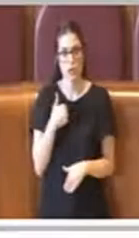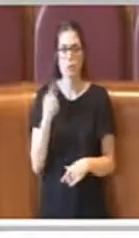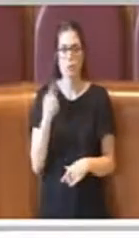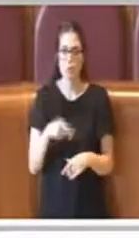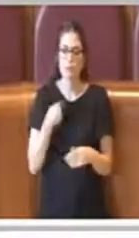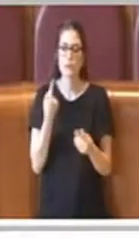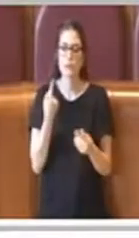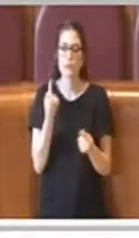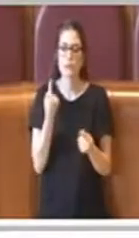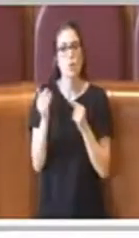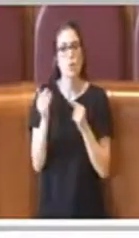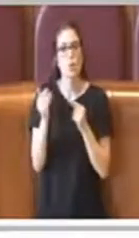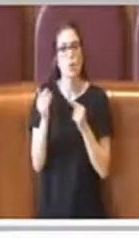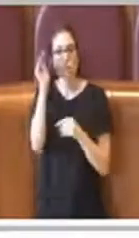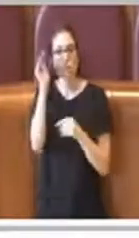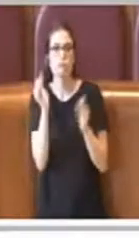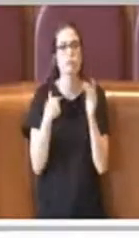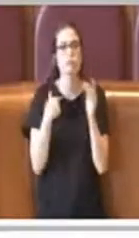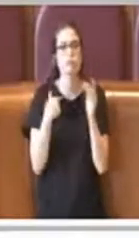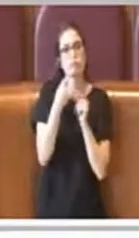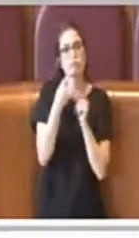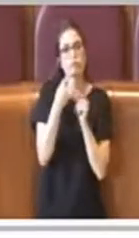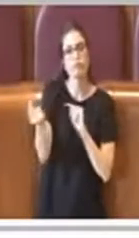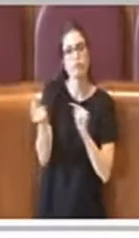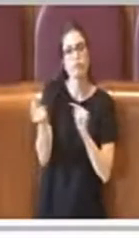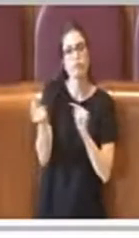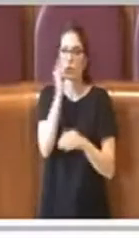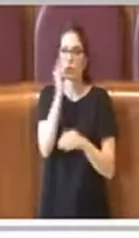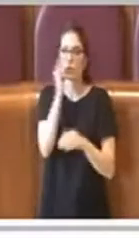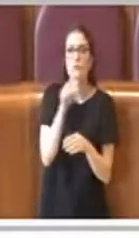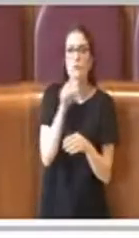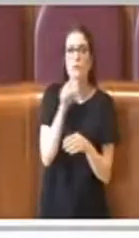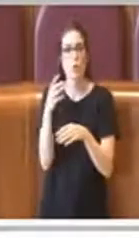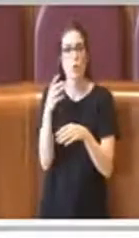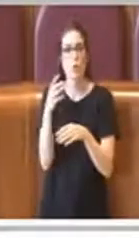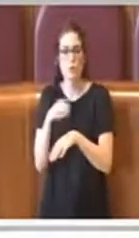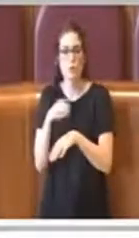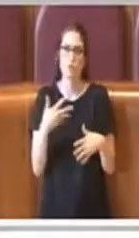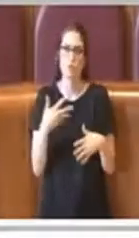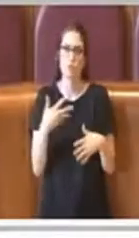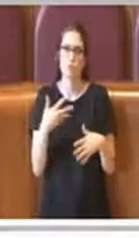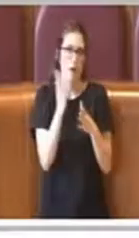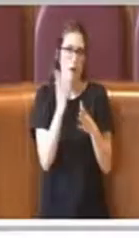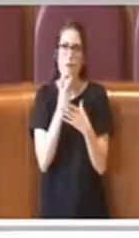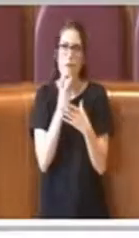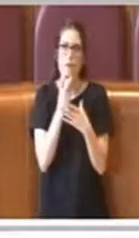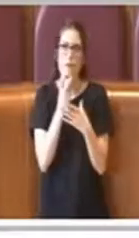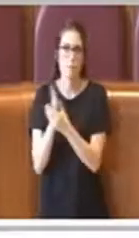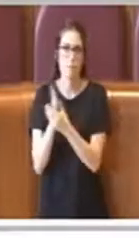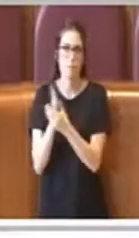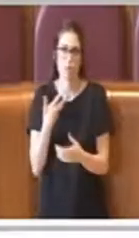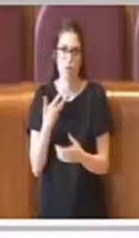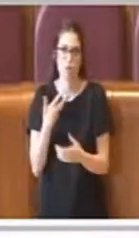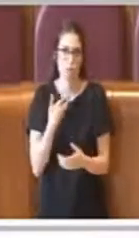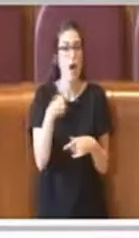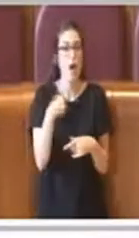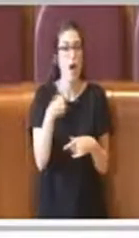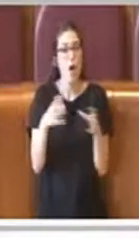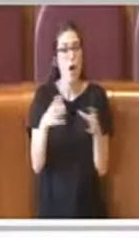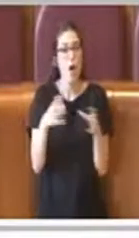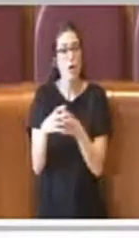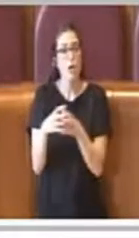quindi sono stati affrontati tutti questi aspetti, sono state ascoltate le osservazioni delle consulte, questo ovviamente è tutto riportato nei